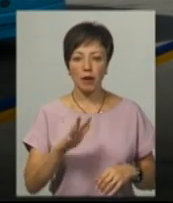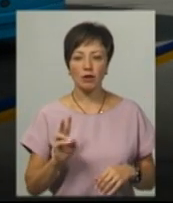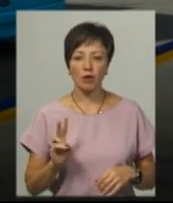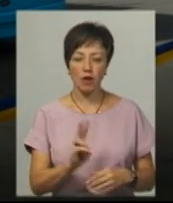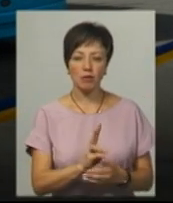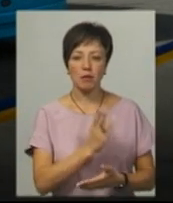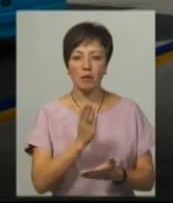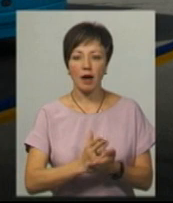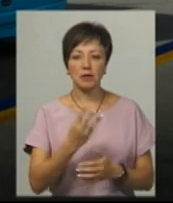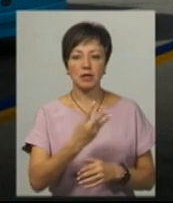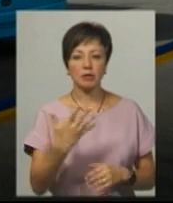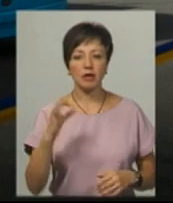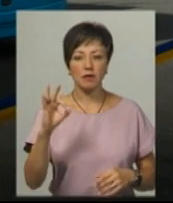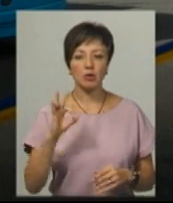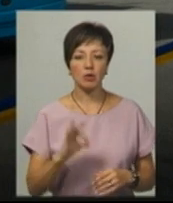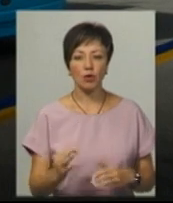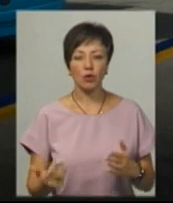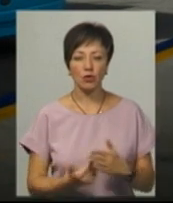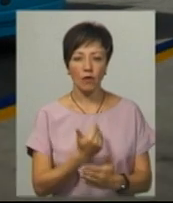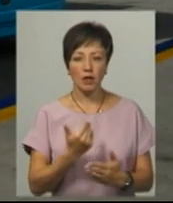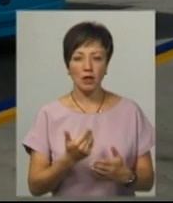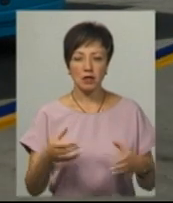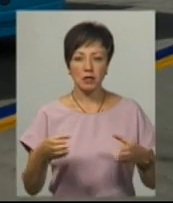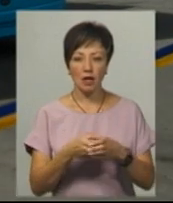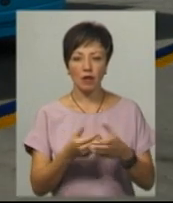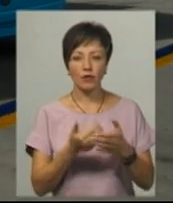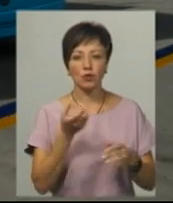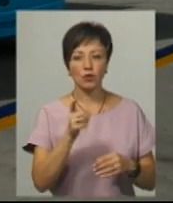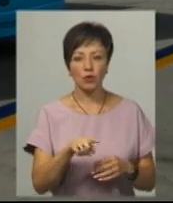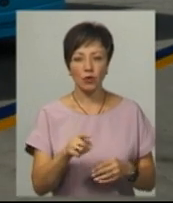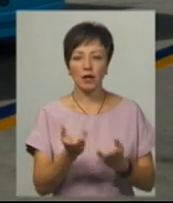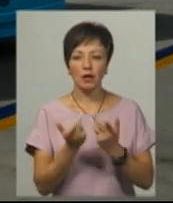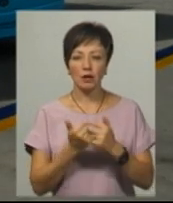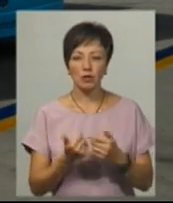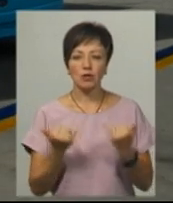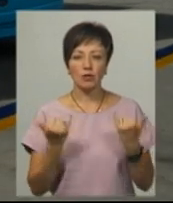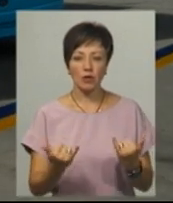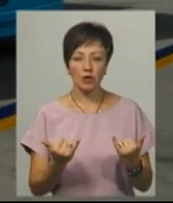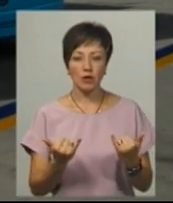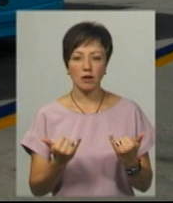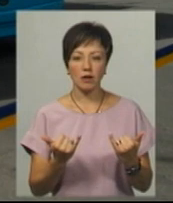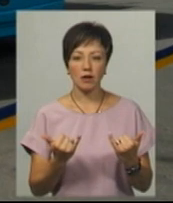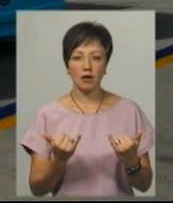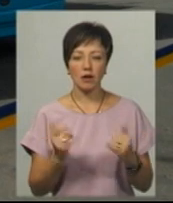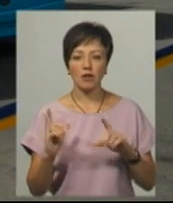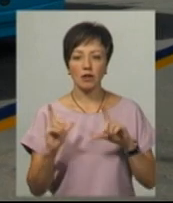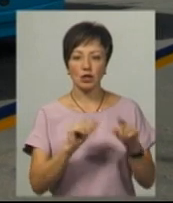то ми маємо 35% оновлення рухомого складу від того кількості, яка сьогодні виїжджає на